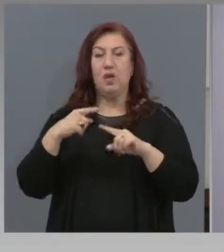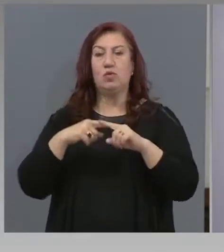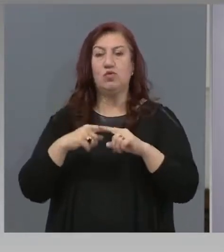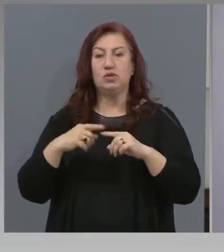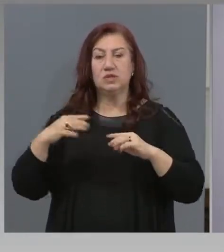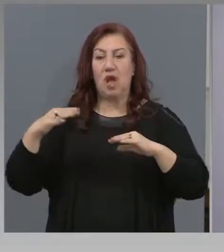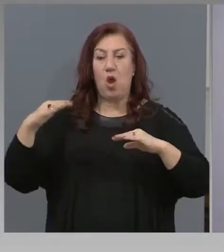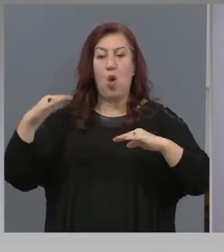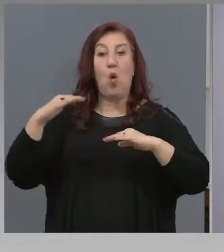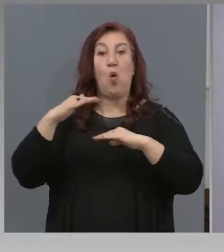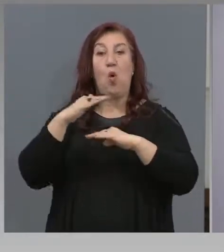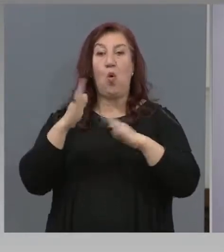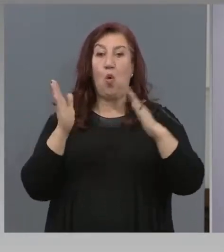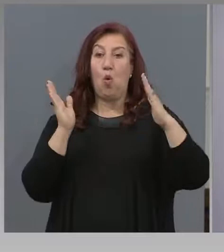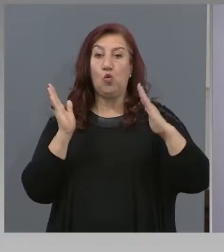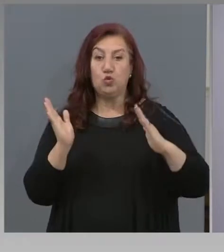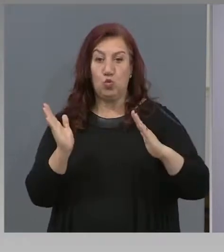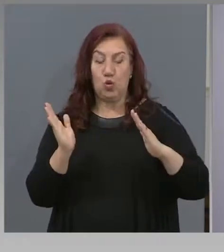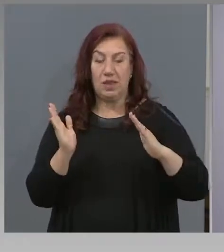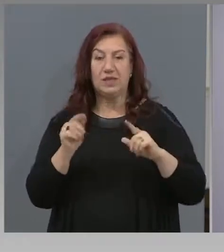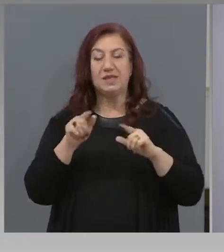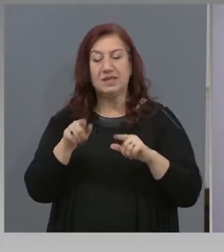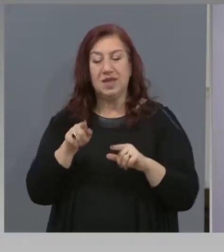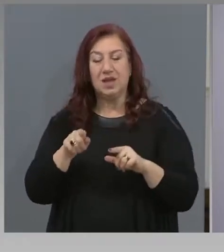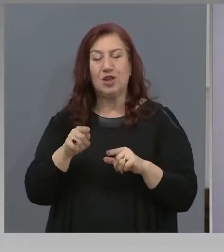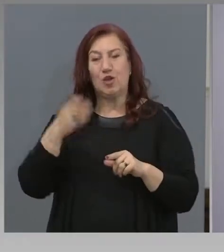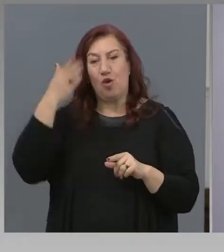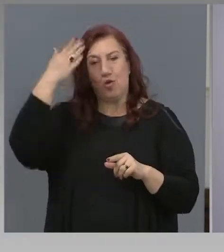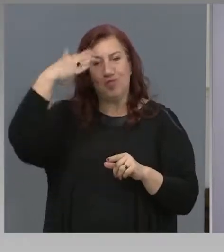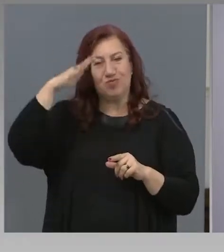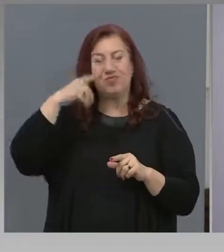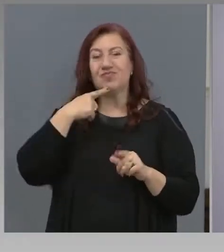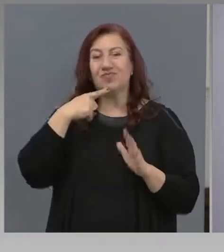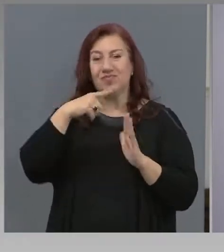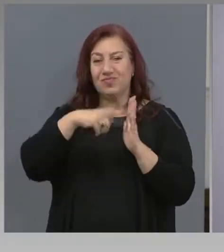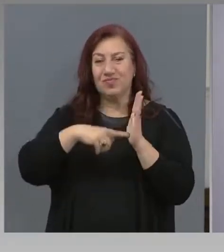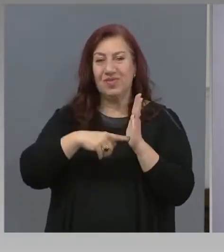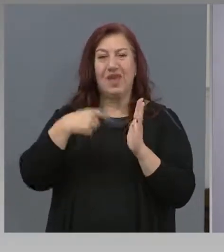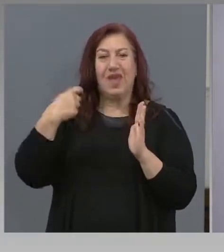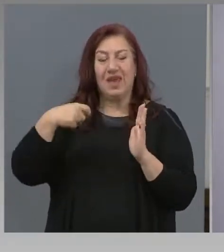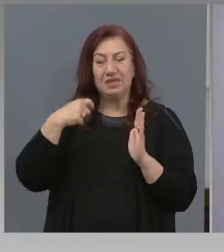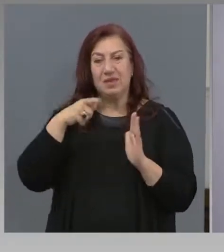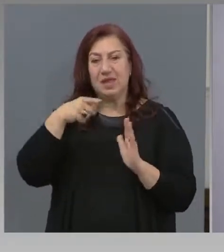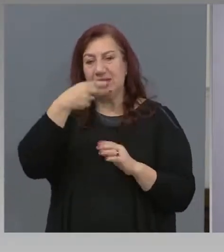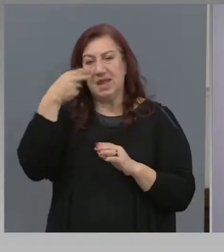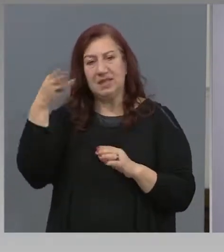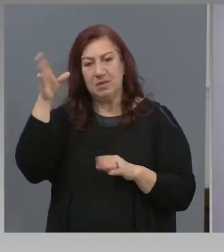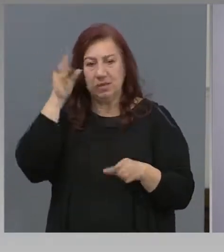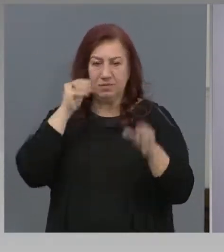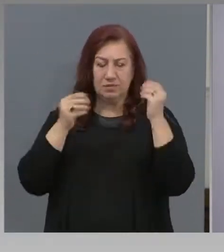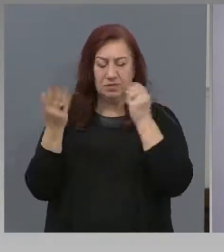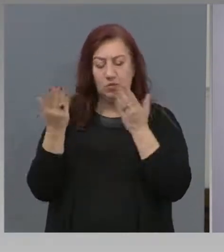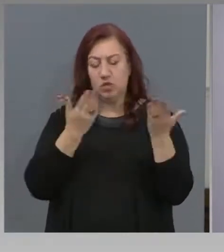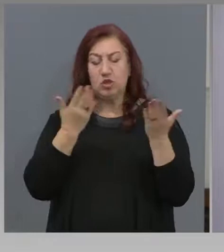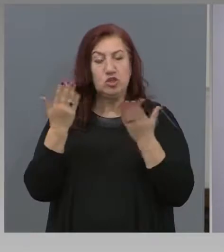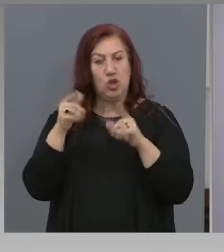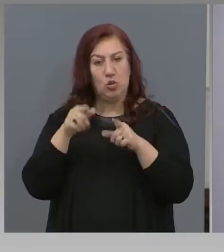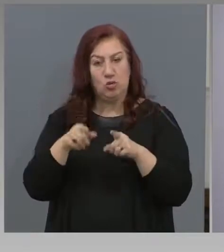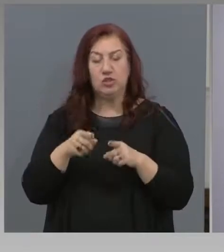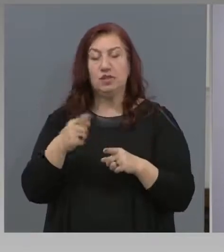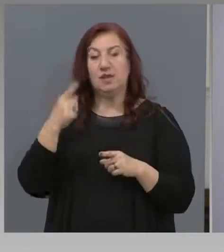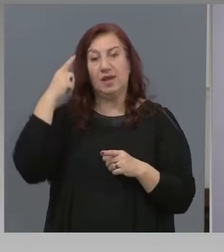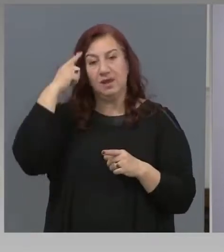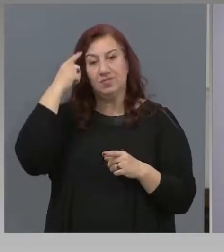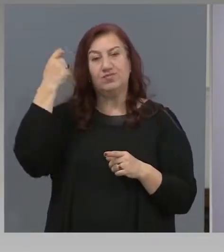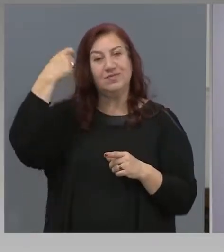До датата на изпитите тези теми ще се изучават. Знанията и уменията се